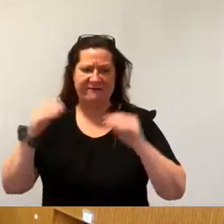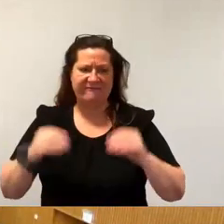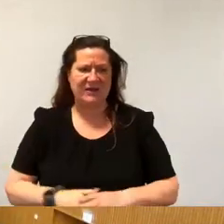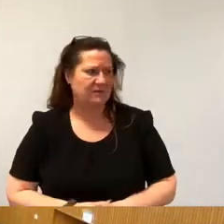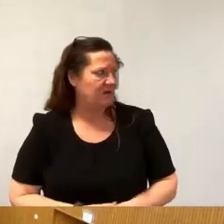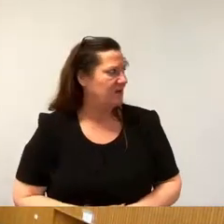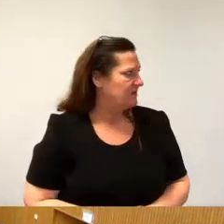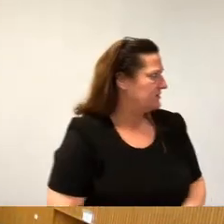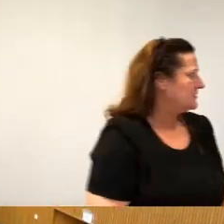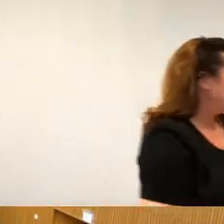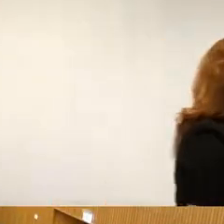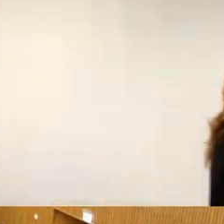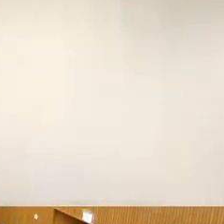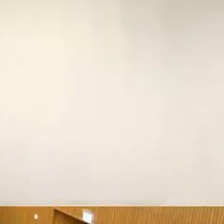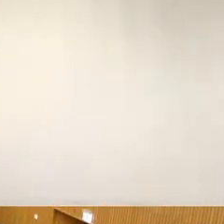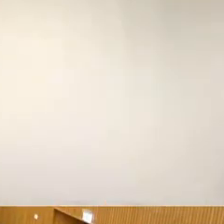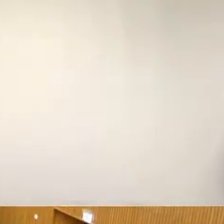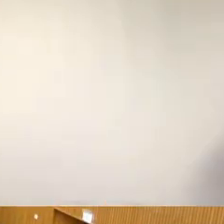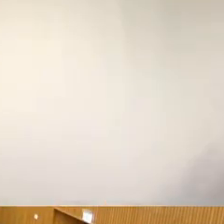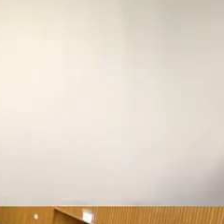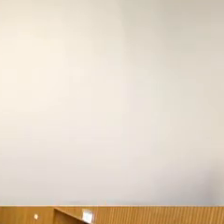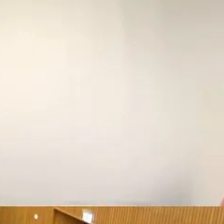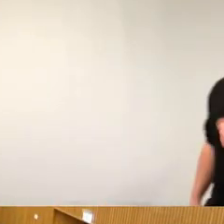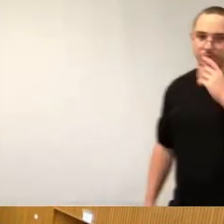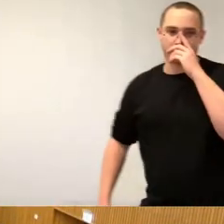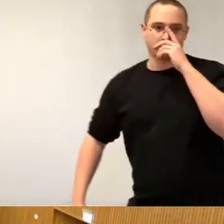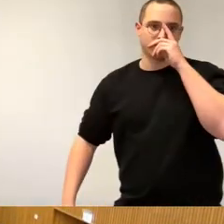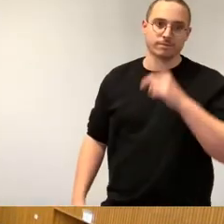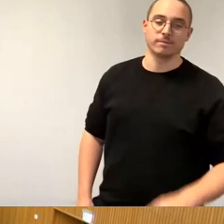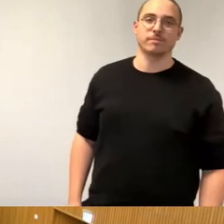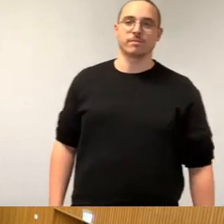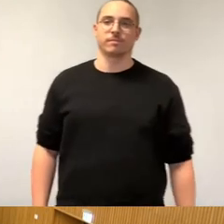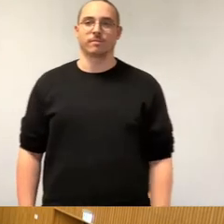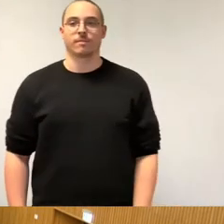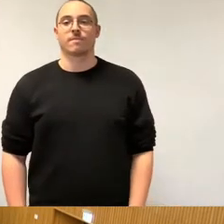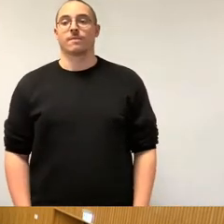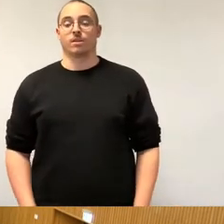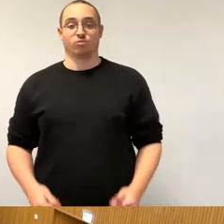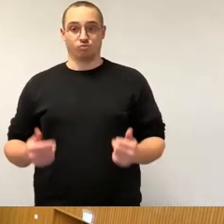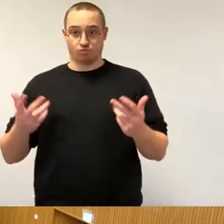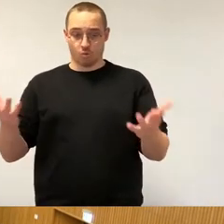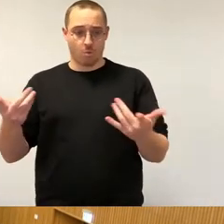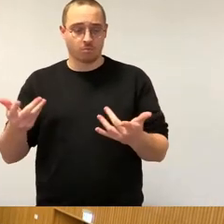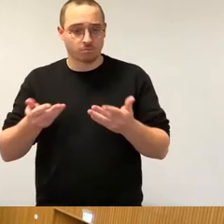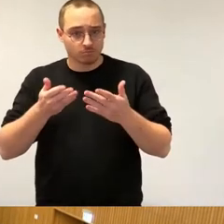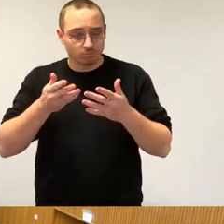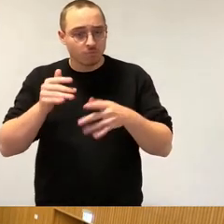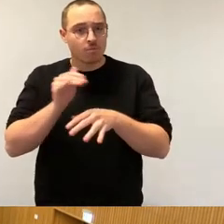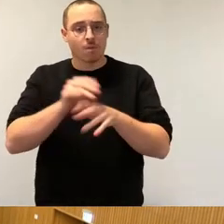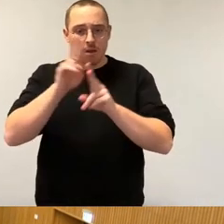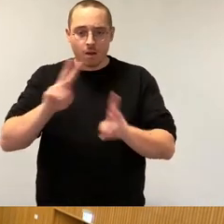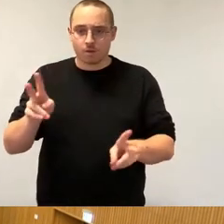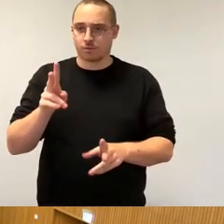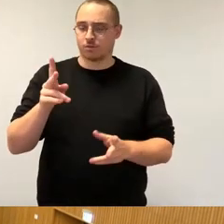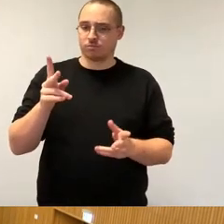Sehr geehrter Herr Oberbürgermeister, liebe Kolleginnen und Kollegen, ich hoffe, ich habe Ihre Aufmerksamkeit, ja, liebe Gäste